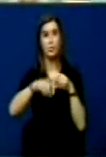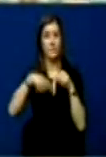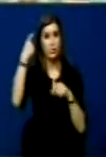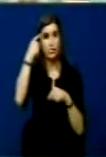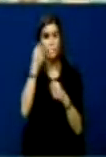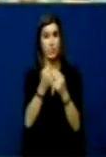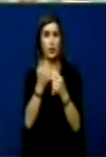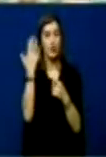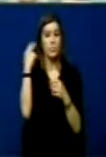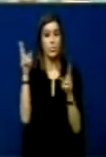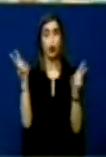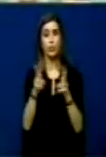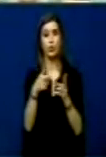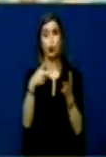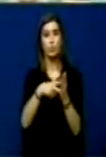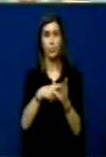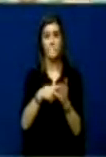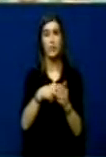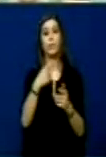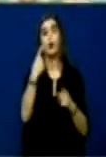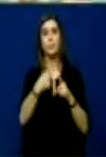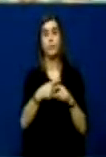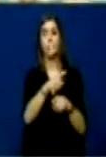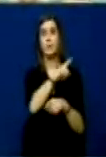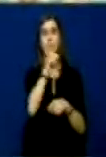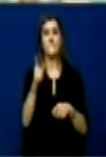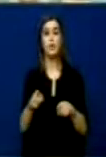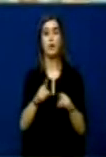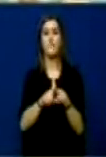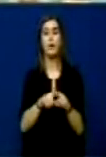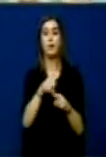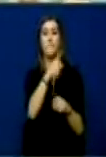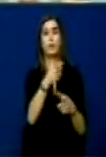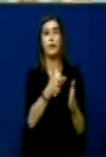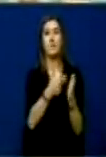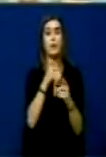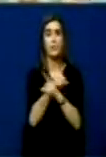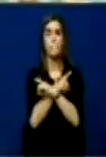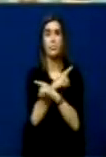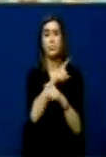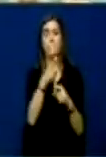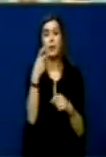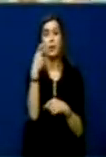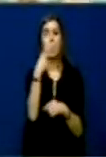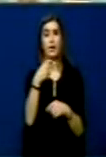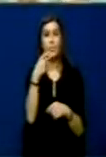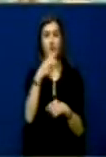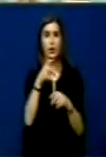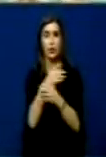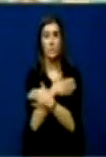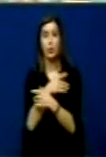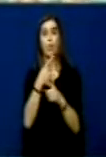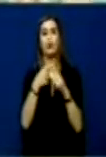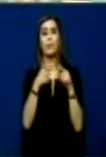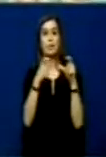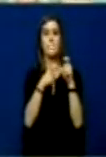shqiptarve në shkur të viti 2000, e derit e vrasja e në vërë zëmberit e selverë haradinajt.